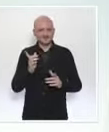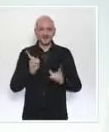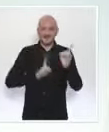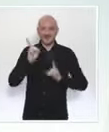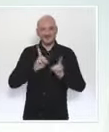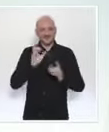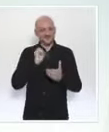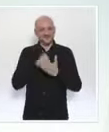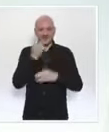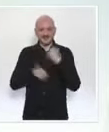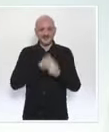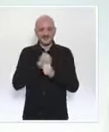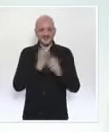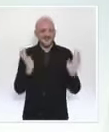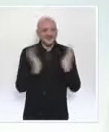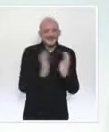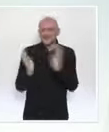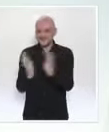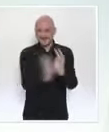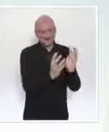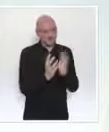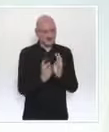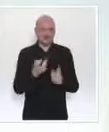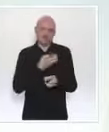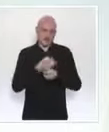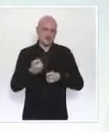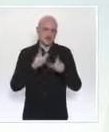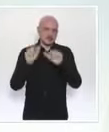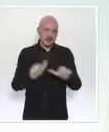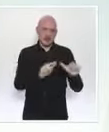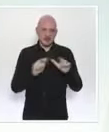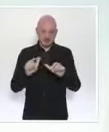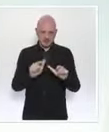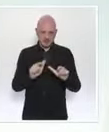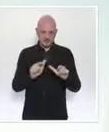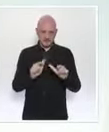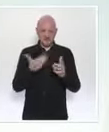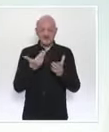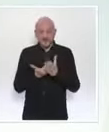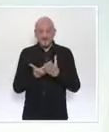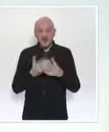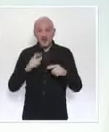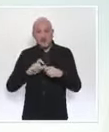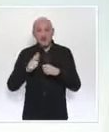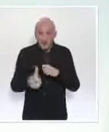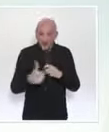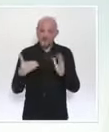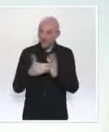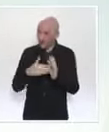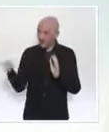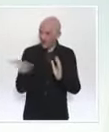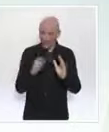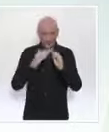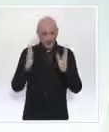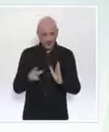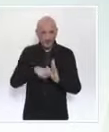attentifs et solidaires pour écarter ce risque d'un reconfinement quelques semaines plus tard. Vous voyez que